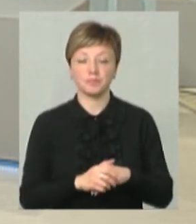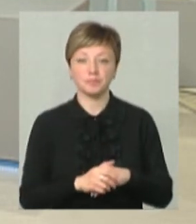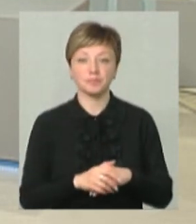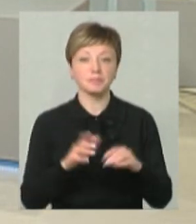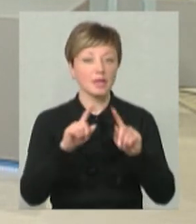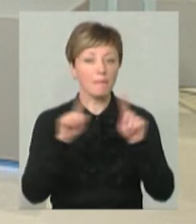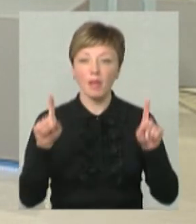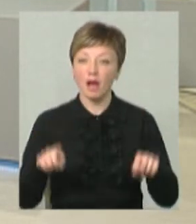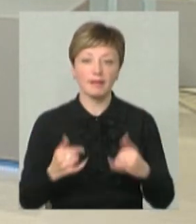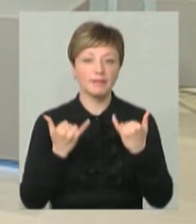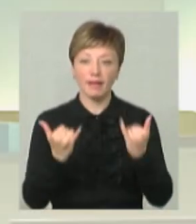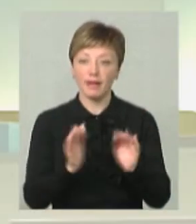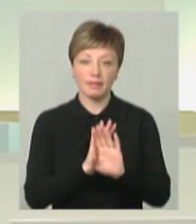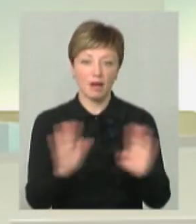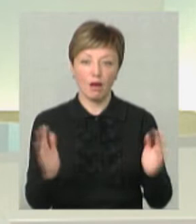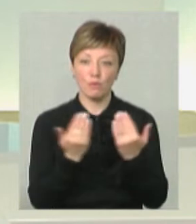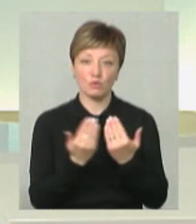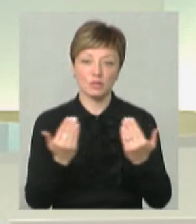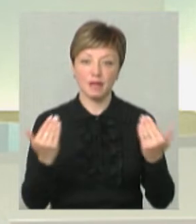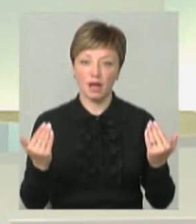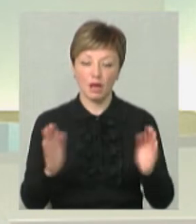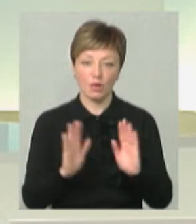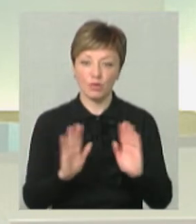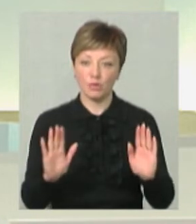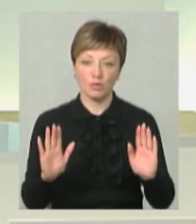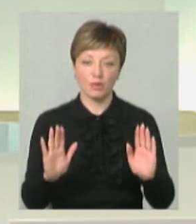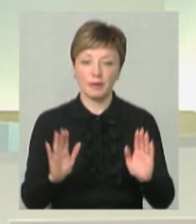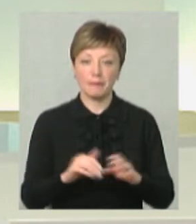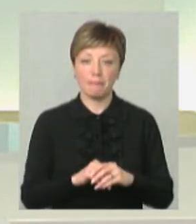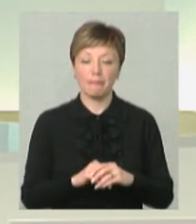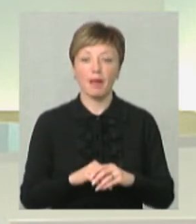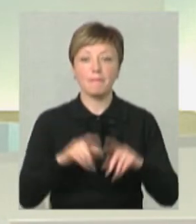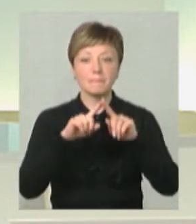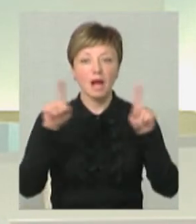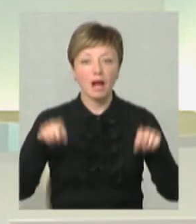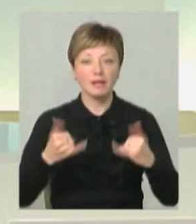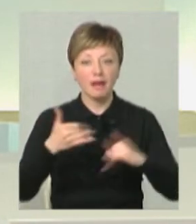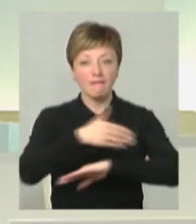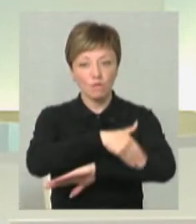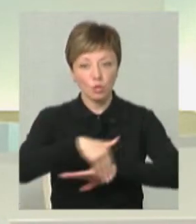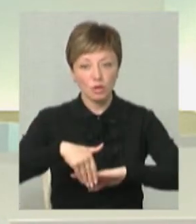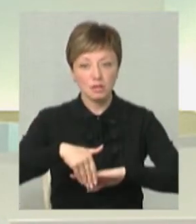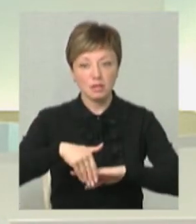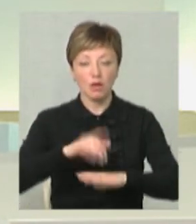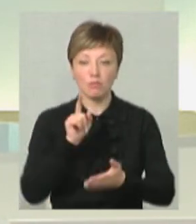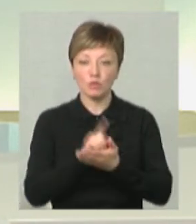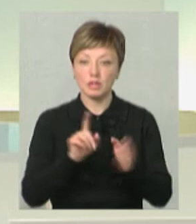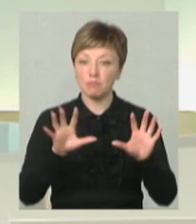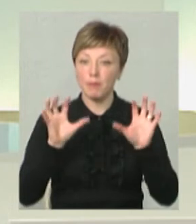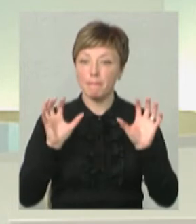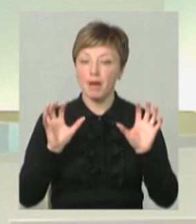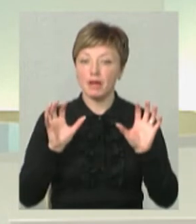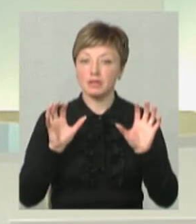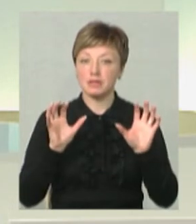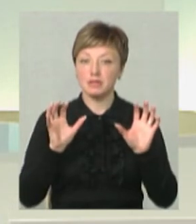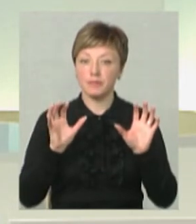плакат не для музею, не для таких виставок, скажімо, в інтер'єрі, плакат для вулиці, він мусить сприйматися